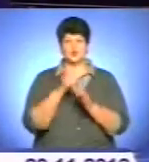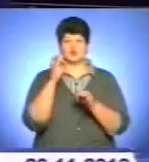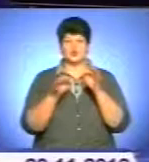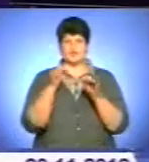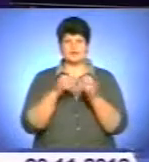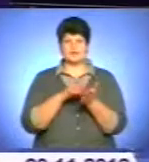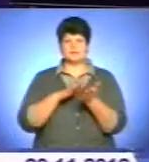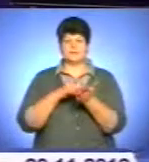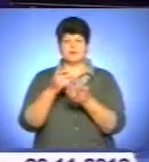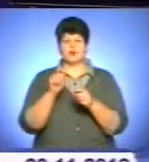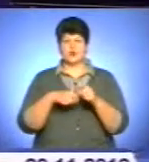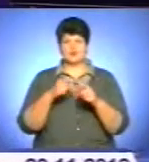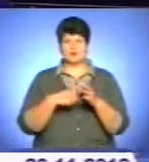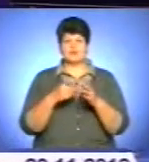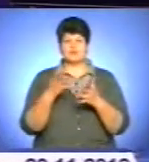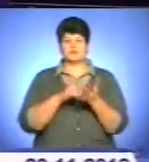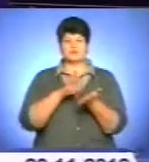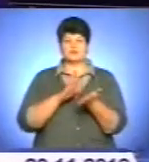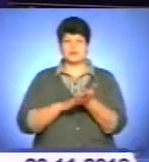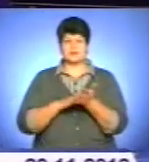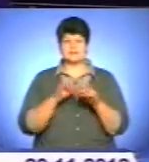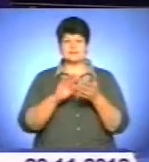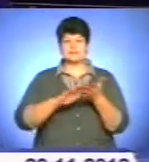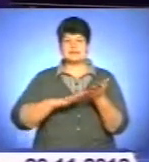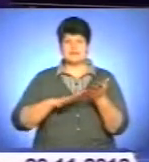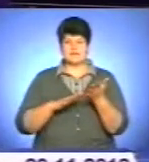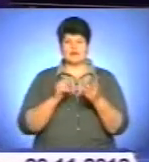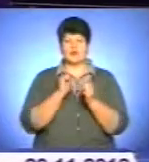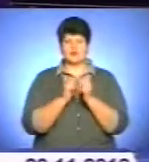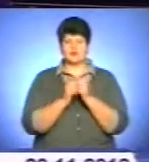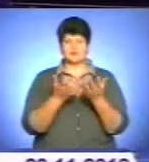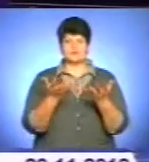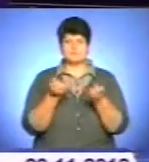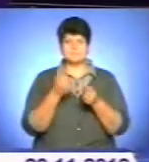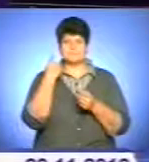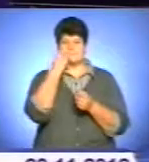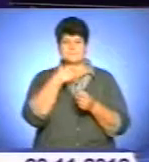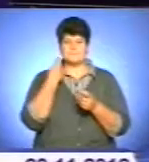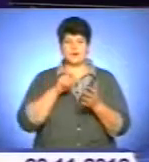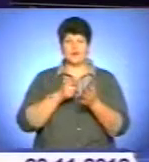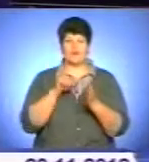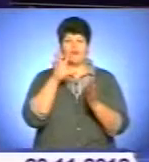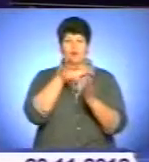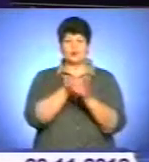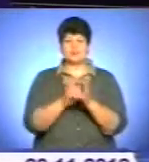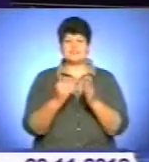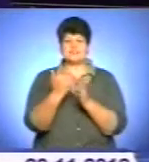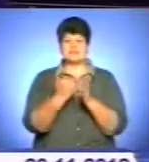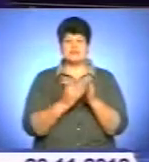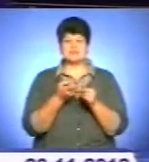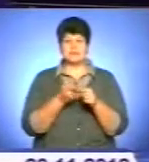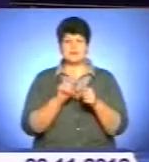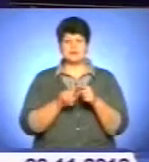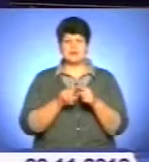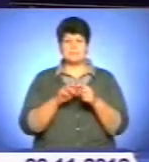реєструватимуть заяви про злочини. Кожен слідший отримав персональний електронний ключ для входу в систему. Кодекс передбачає технічне